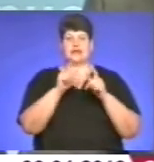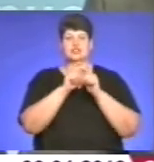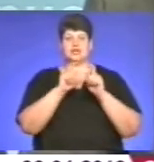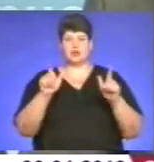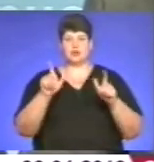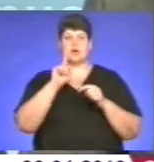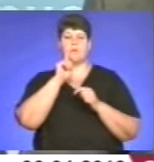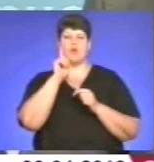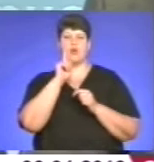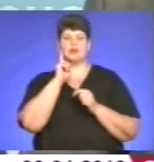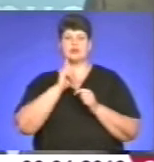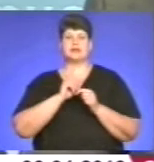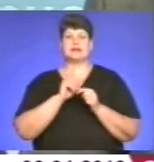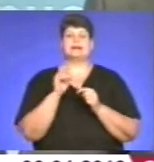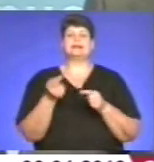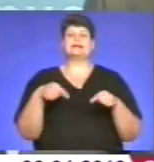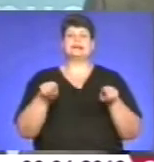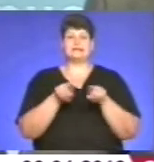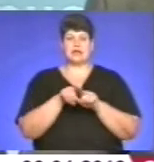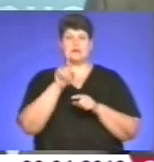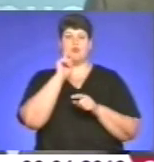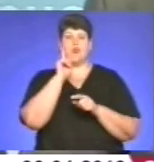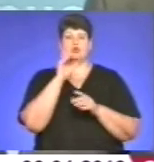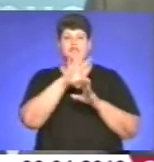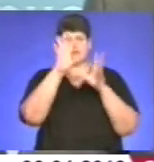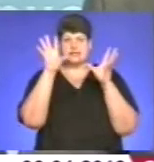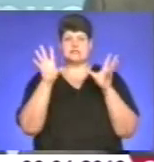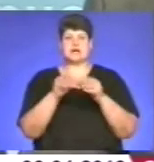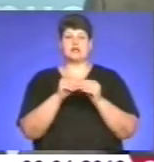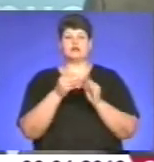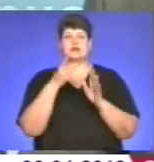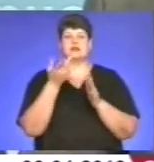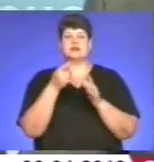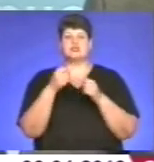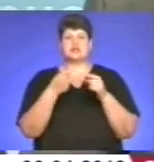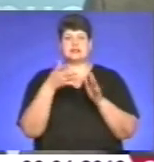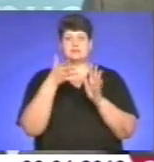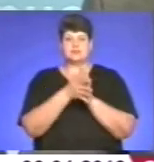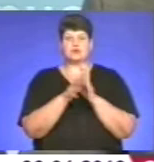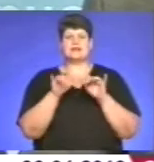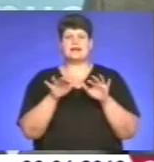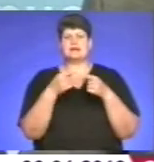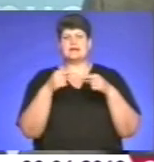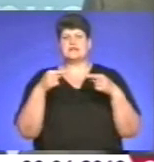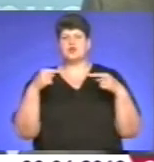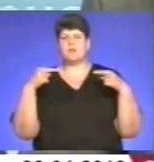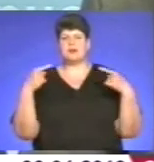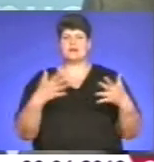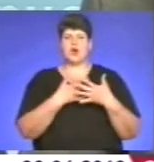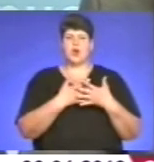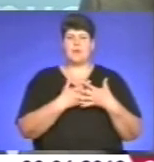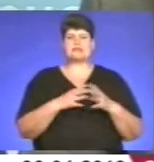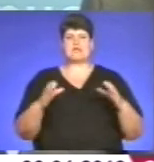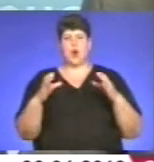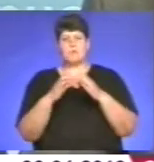учнівської молоді, так і молоді загалом через призму діяльності різноманітних громадських об